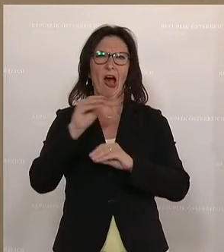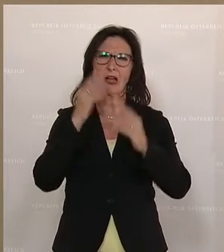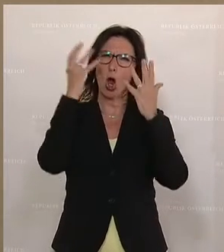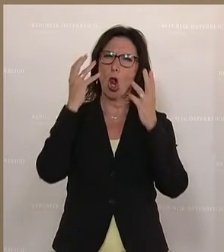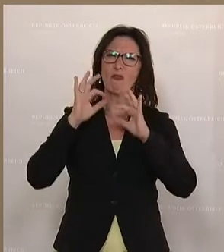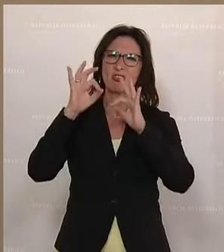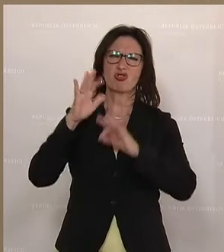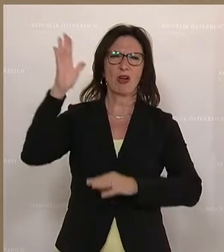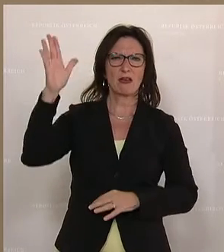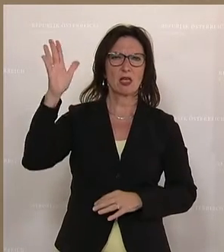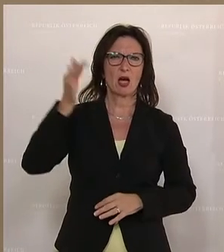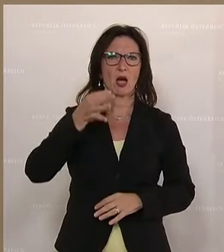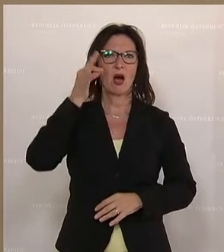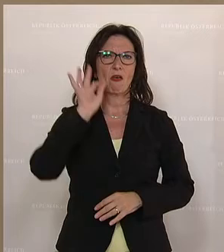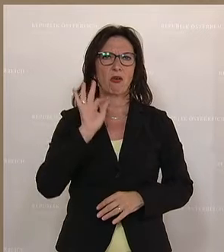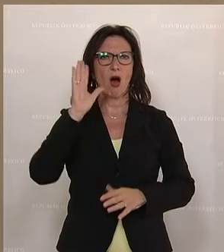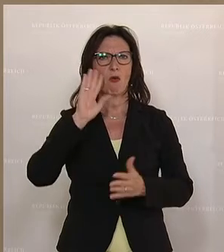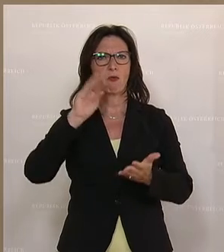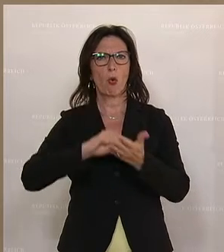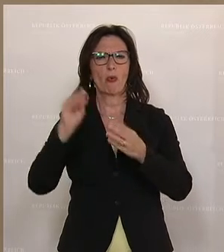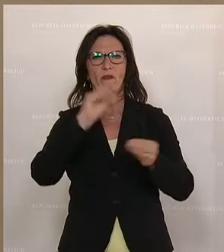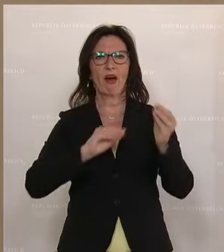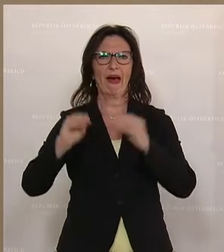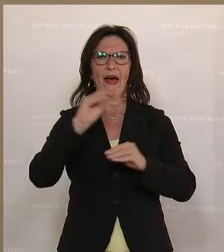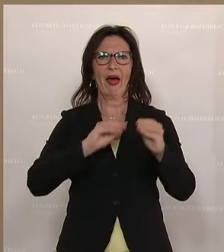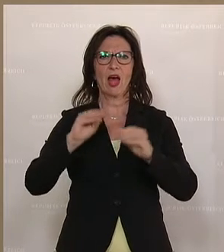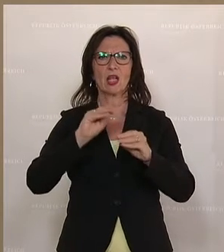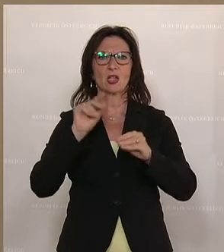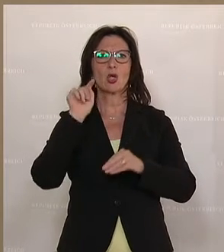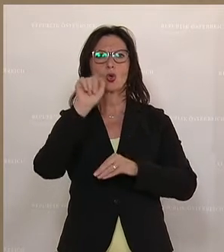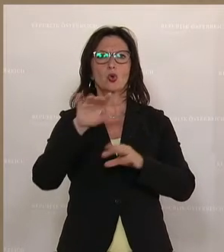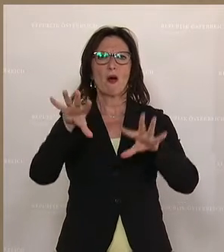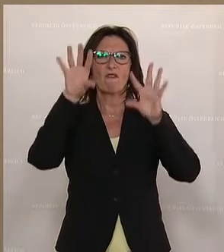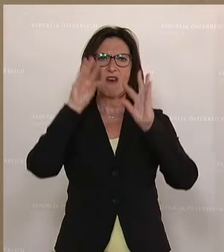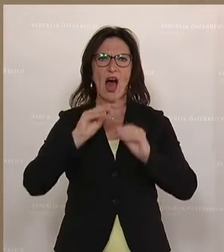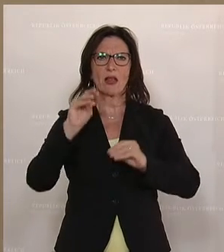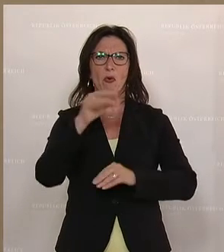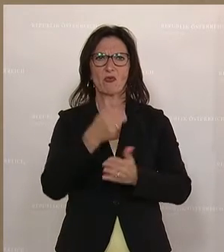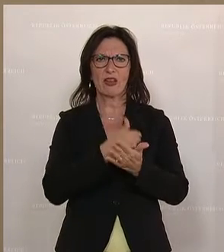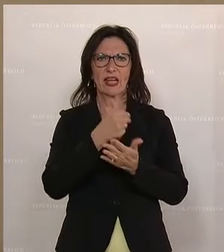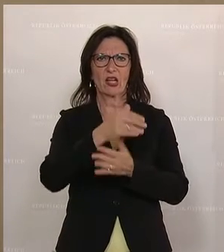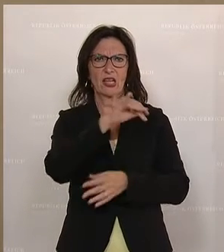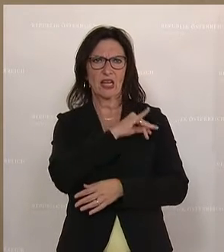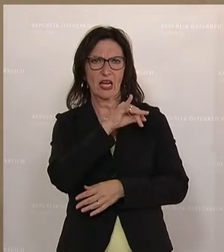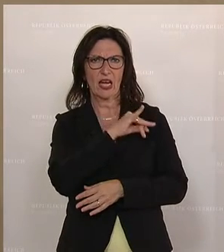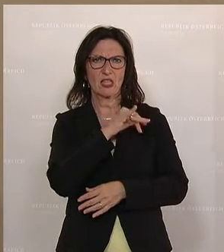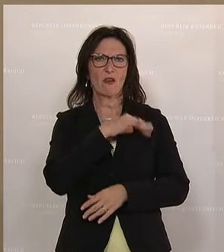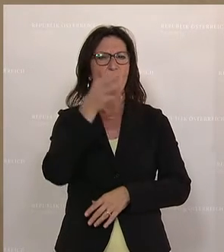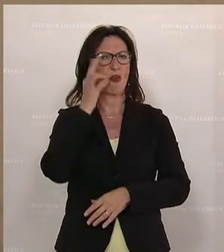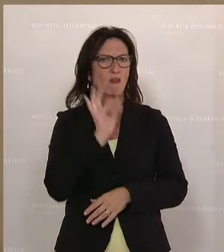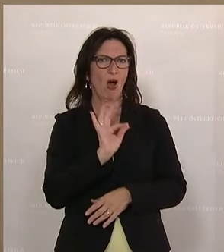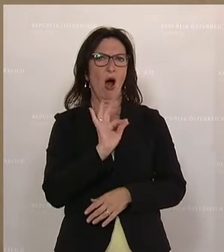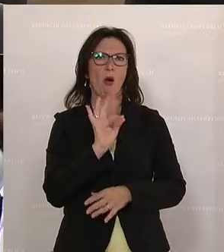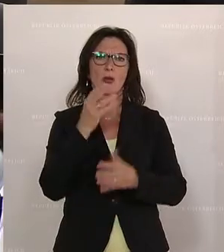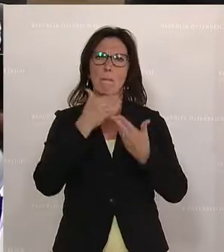sitzt. Die Frau und die Wohnung, Verein zur Wahrnehmung und zur Vertretung der Interessen und Rechte von Frauen in der modernen Gesellschaft.